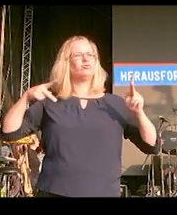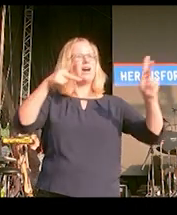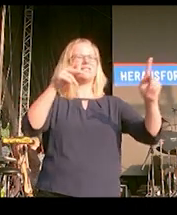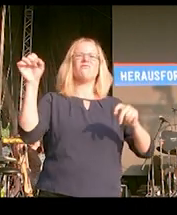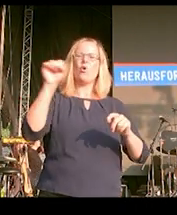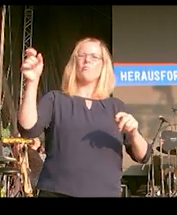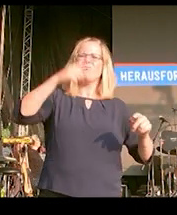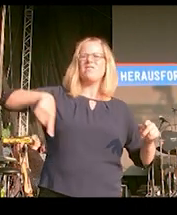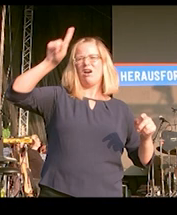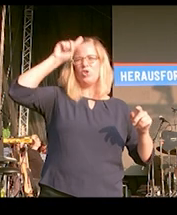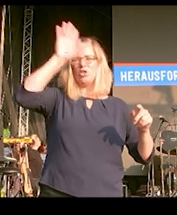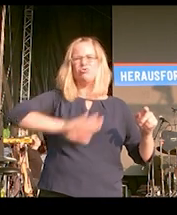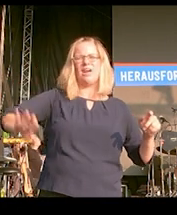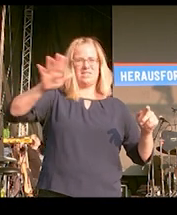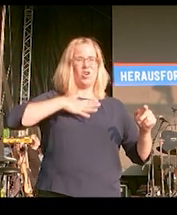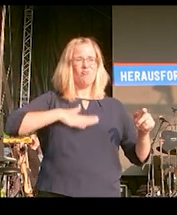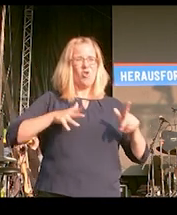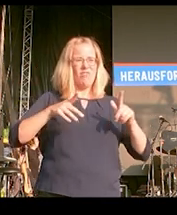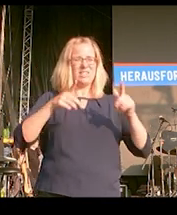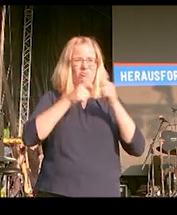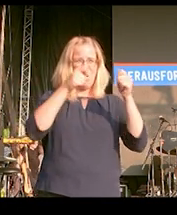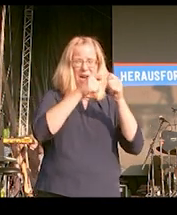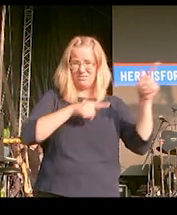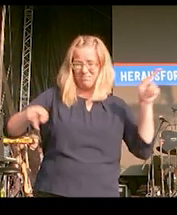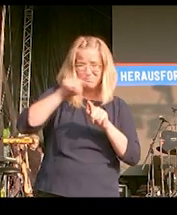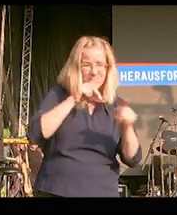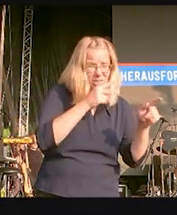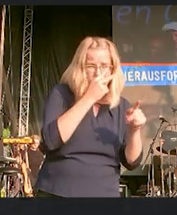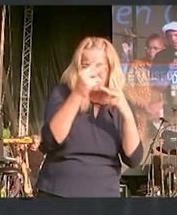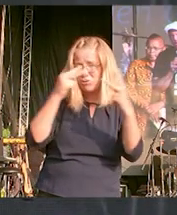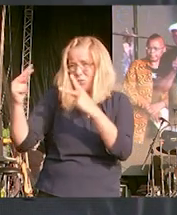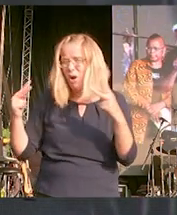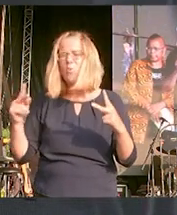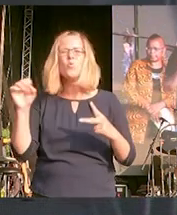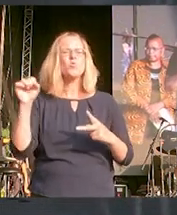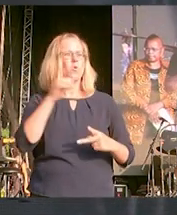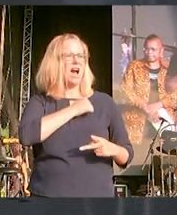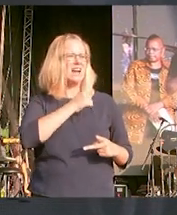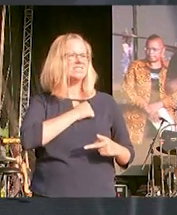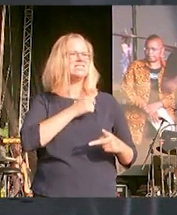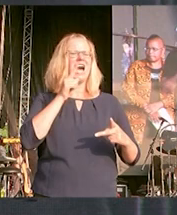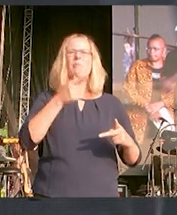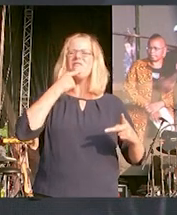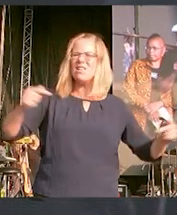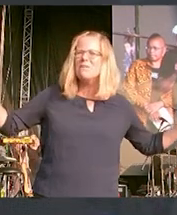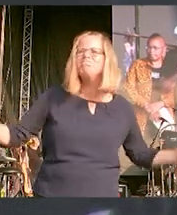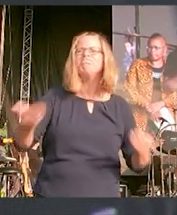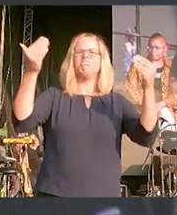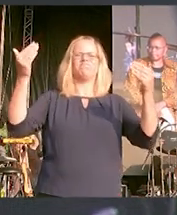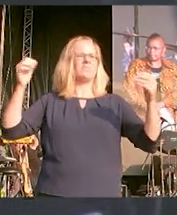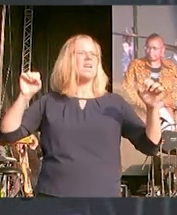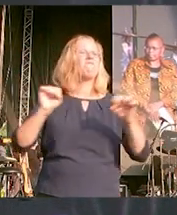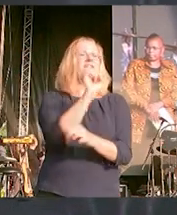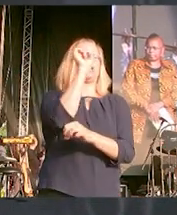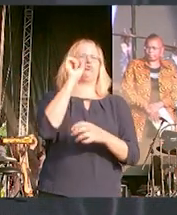Wohlfahrtsverbände, die uns Angst machen, die aber auch unseren entschiedenen Widerstand auf die Straße bringen. Wir